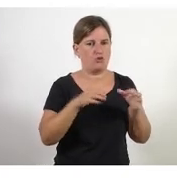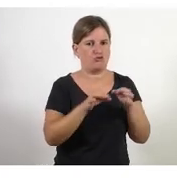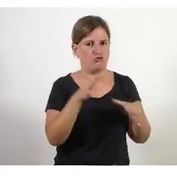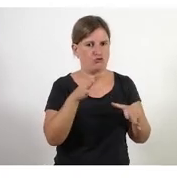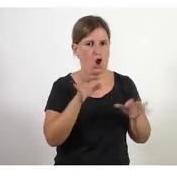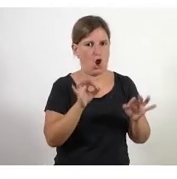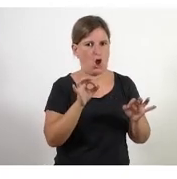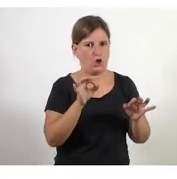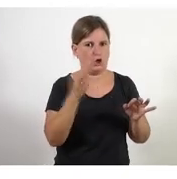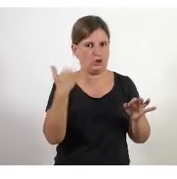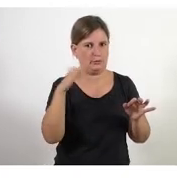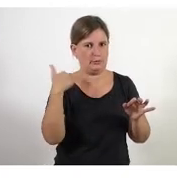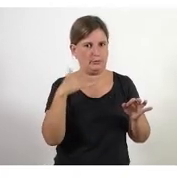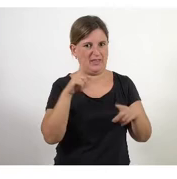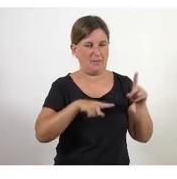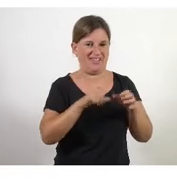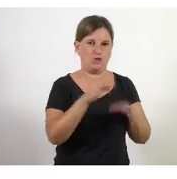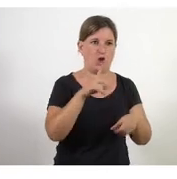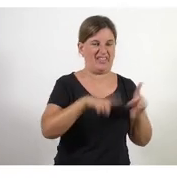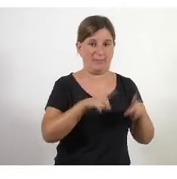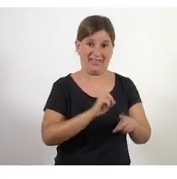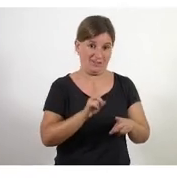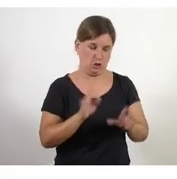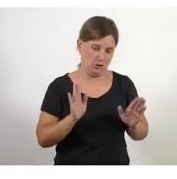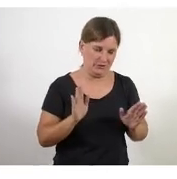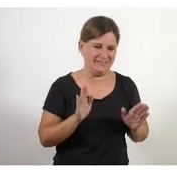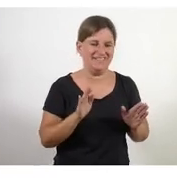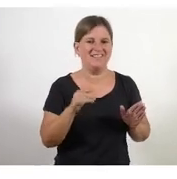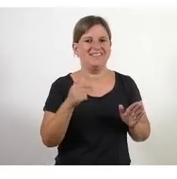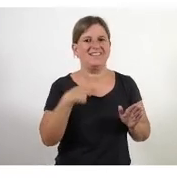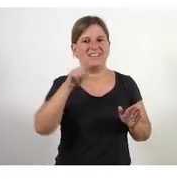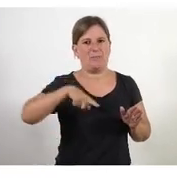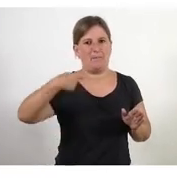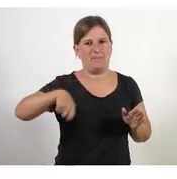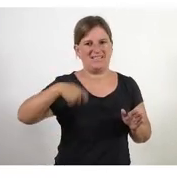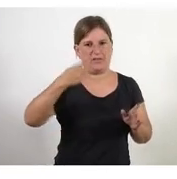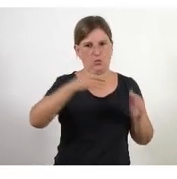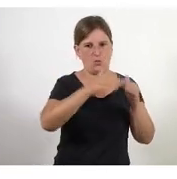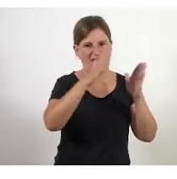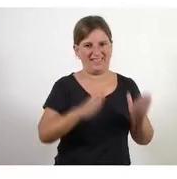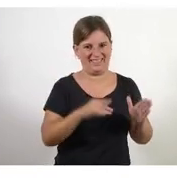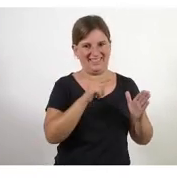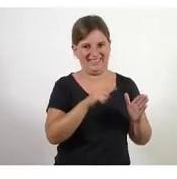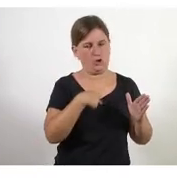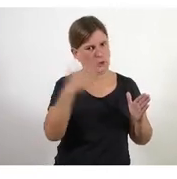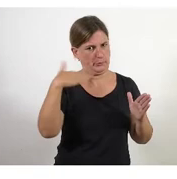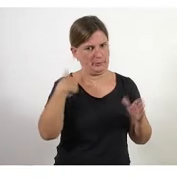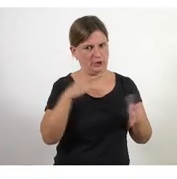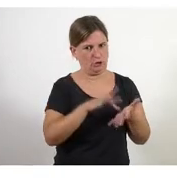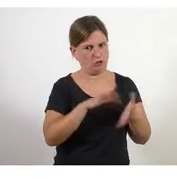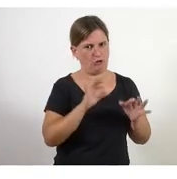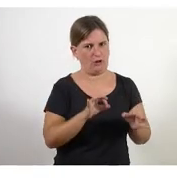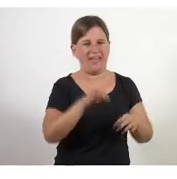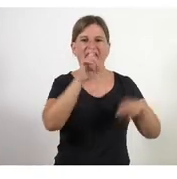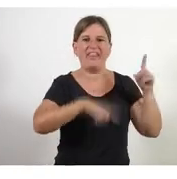cometes de vegades era una supersort de vegades no de ser també president d'una entitat amb la qual bueno de